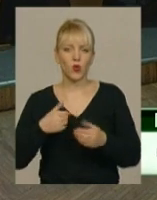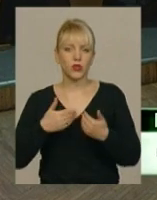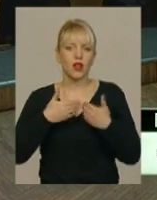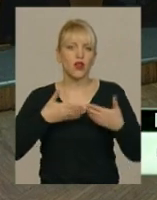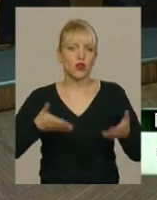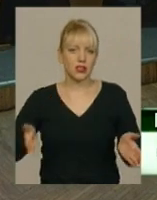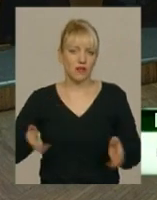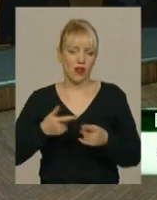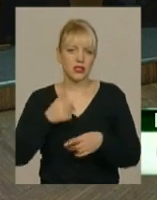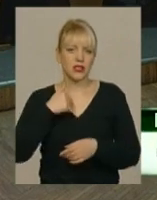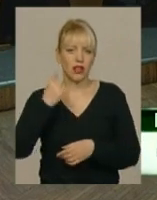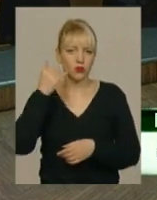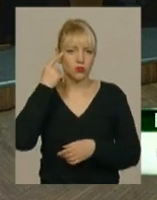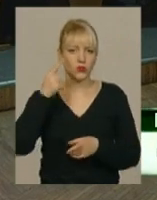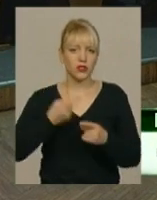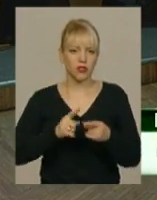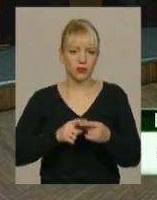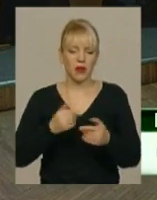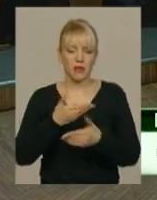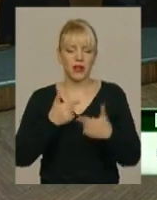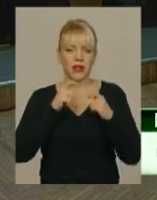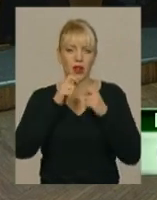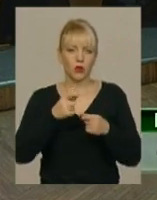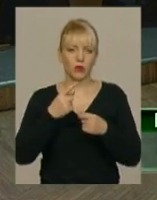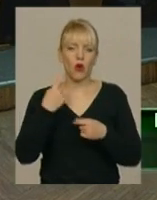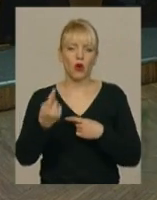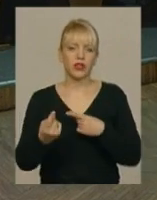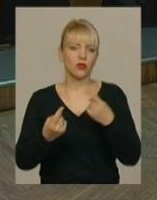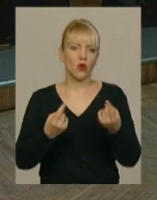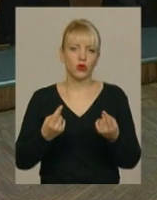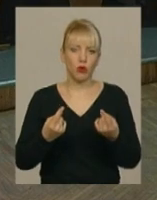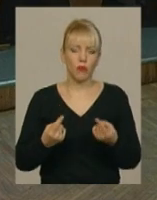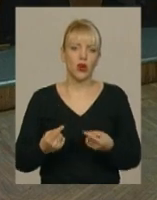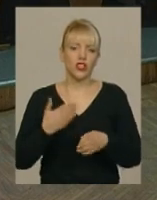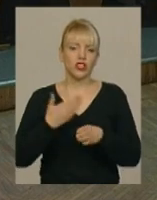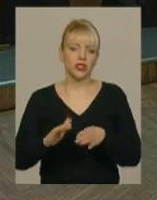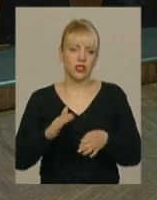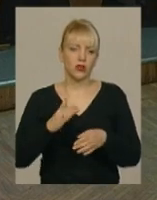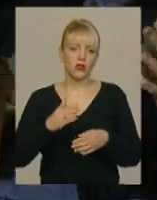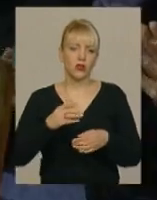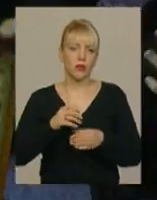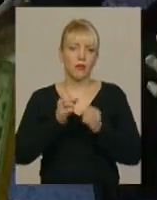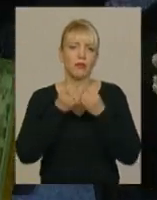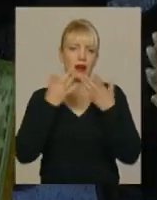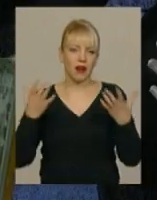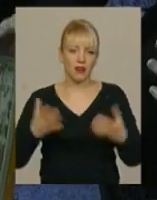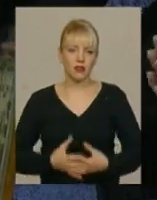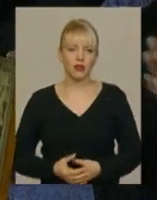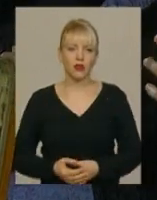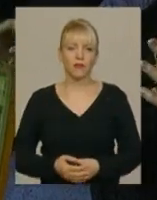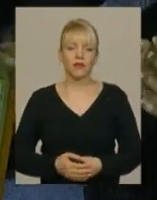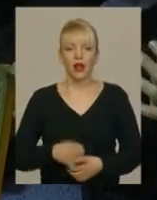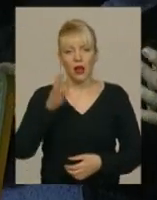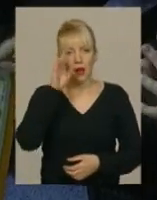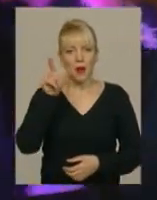мною, я думаю, що цим самим ми даруємо одне одному частинку чогось прекрасного. Партнер Галини Юрій